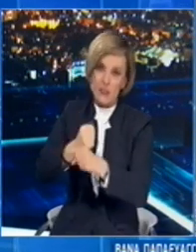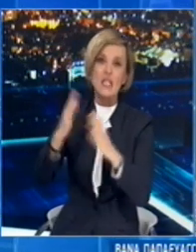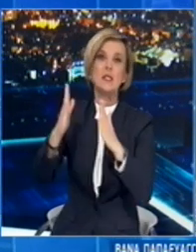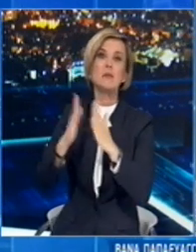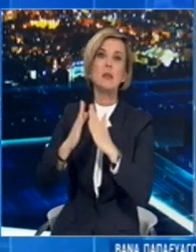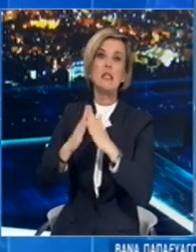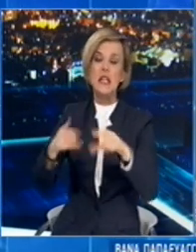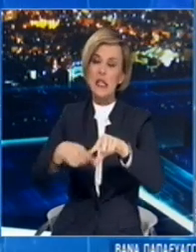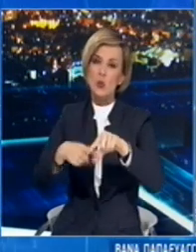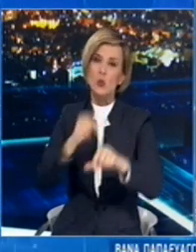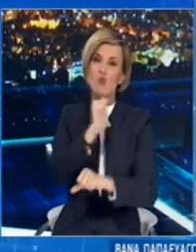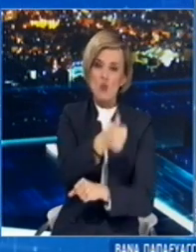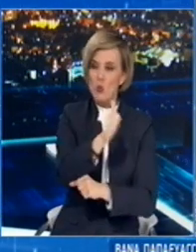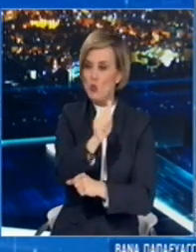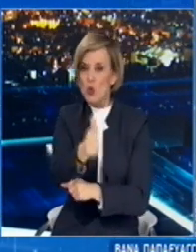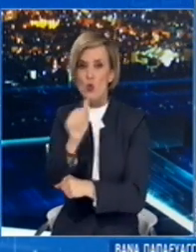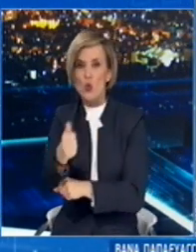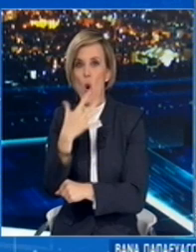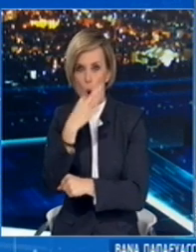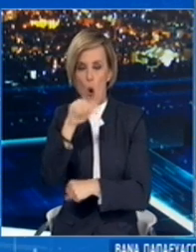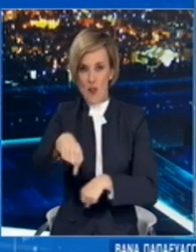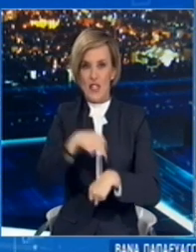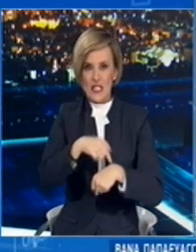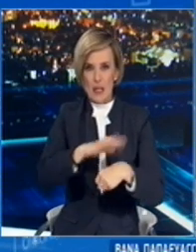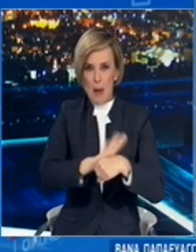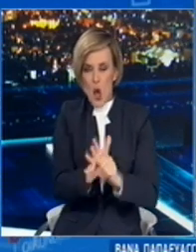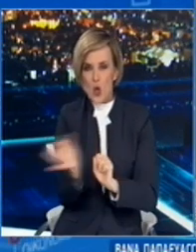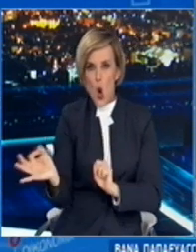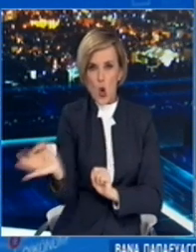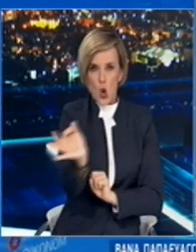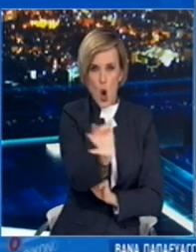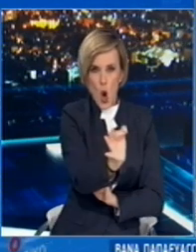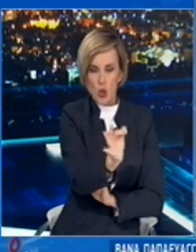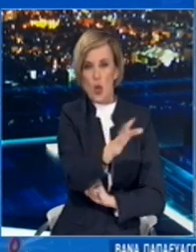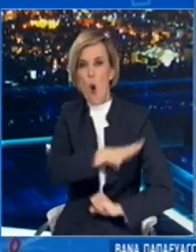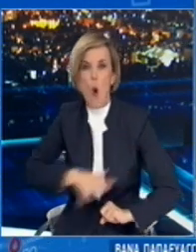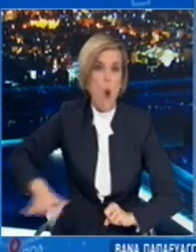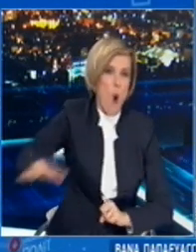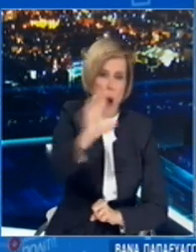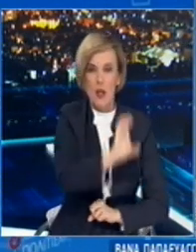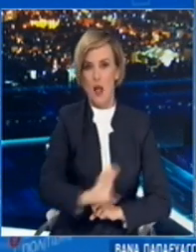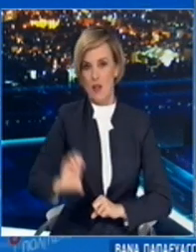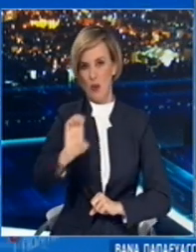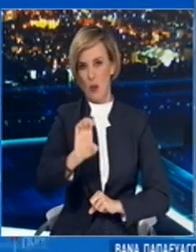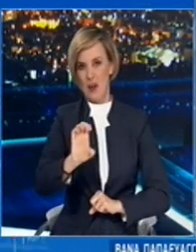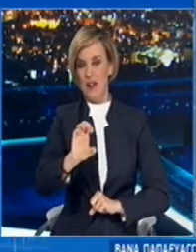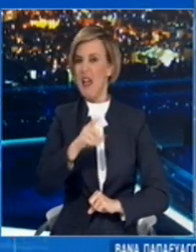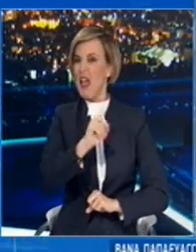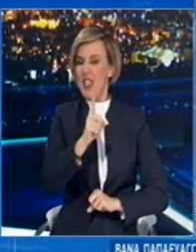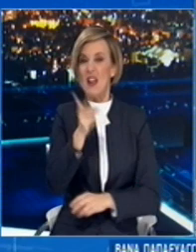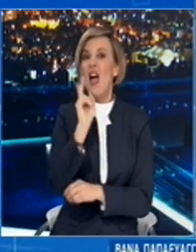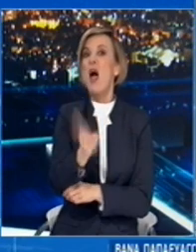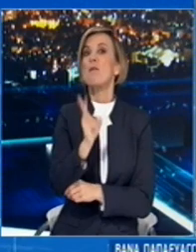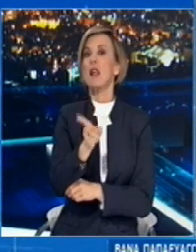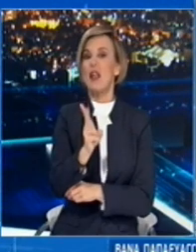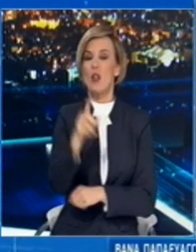ανεξέλεγκτης διασποράς του ιού και της άφησης των βουσμάτων αλλά και των θυμάτων του κορονοϊού. Λέει χαρακτηριστικά δεν αξίζει το ίσκο το πιο